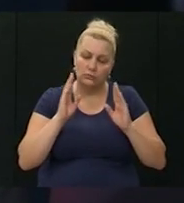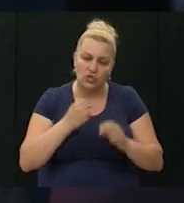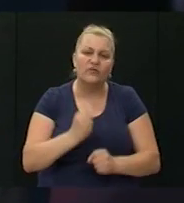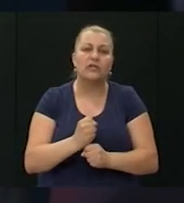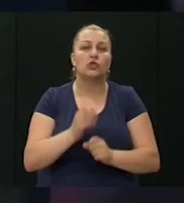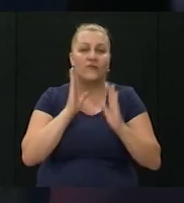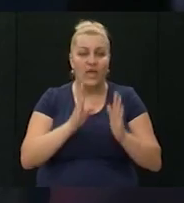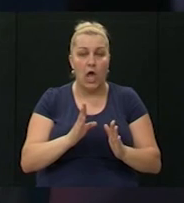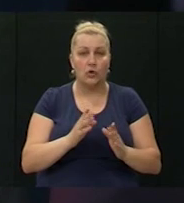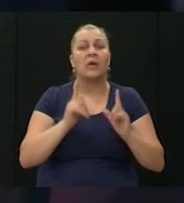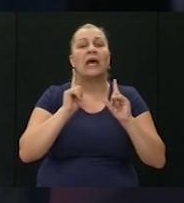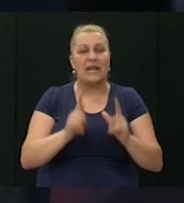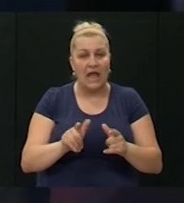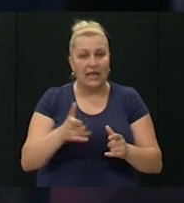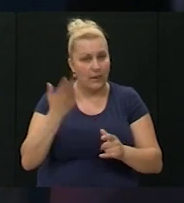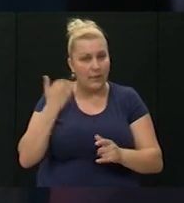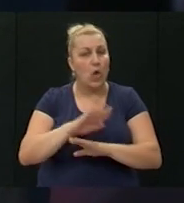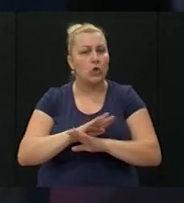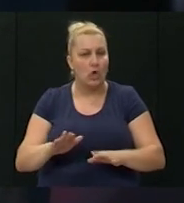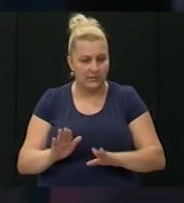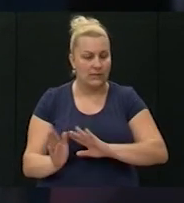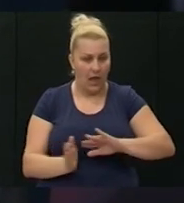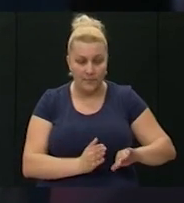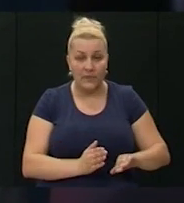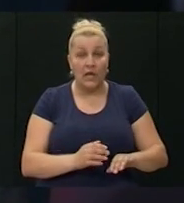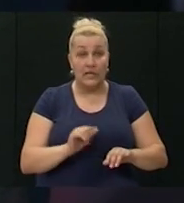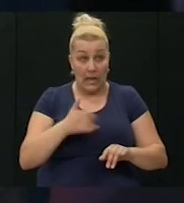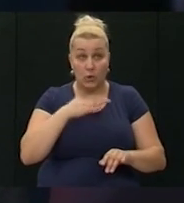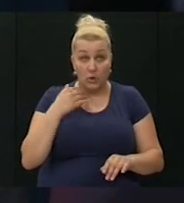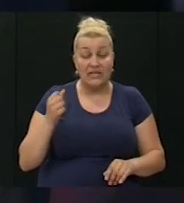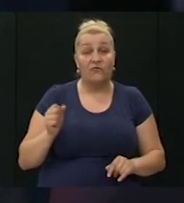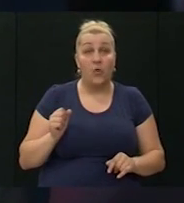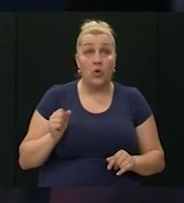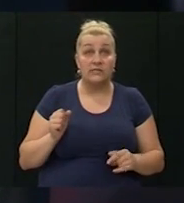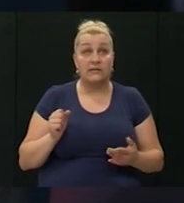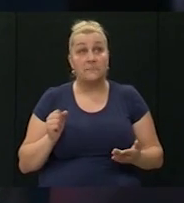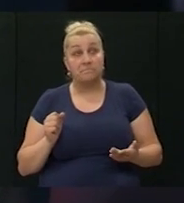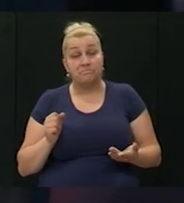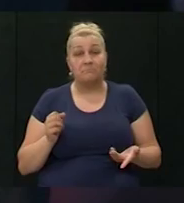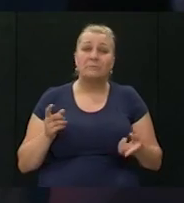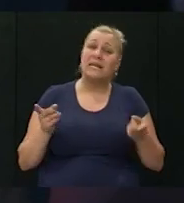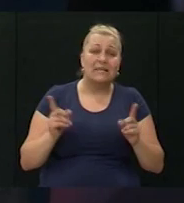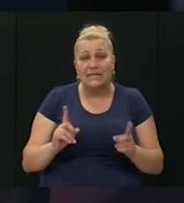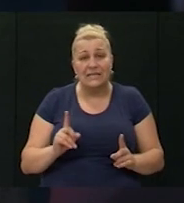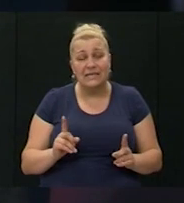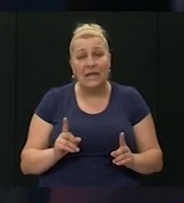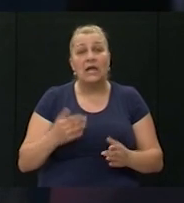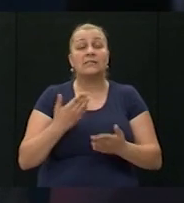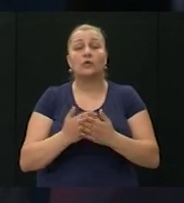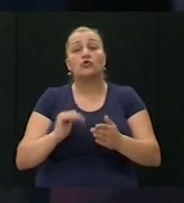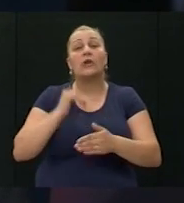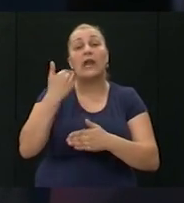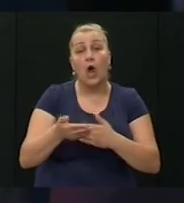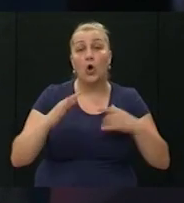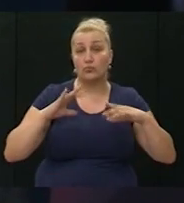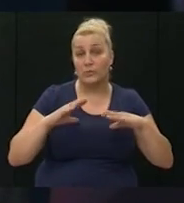rata je bilo dosta da li je dosta vojske pa očito nije jer sam i nakon